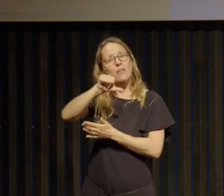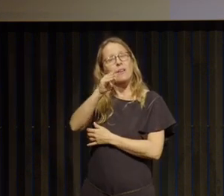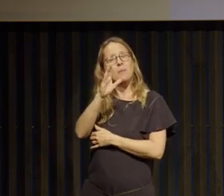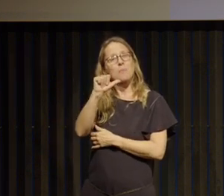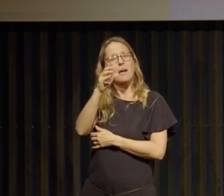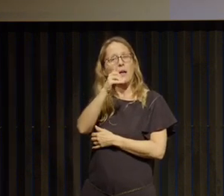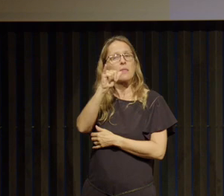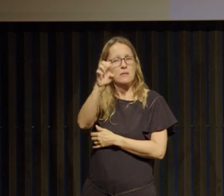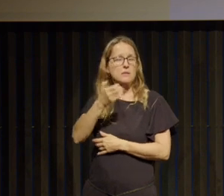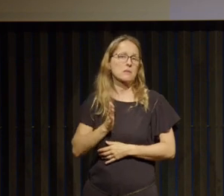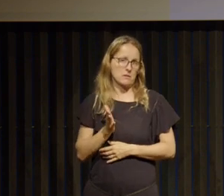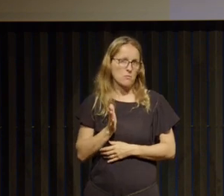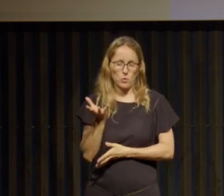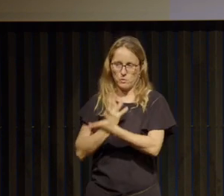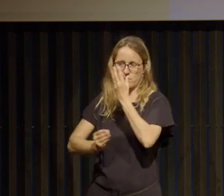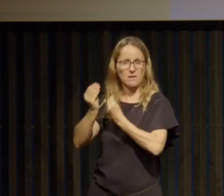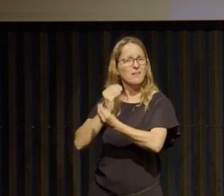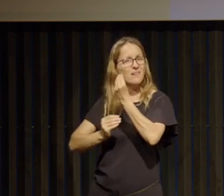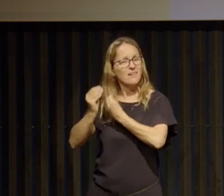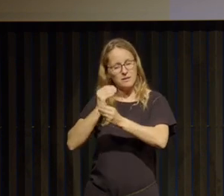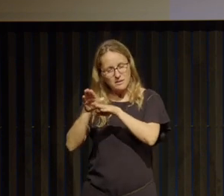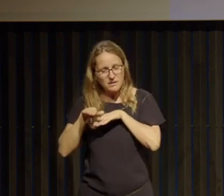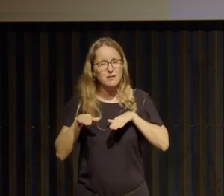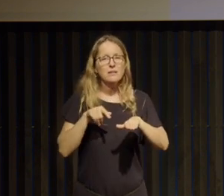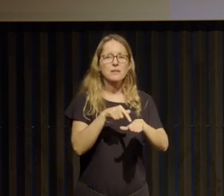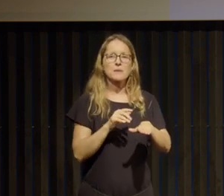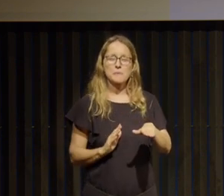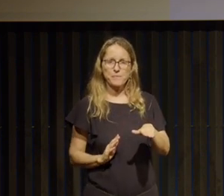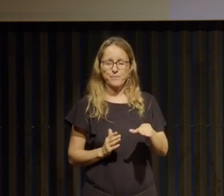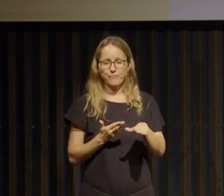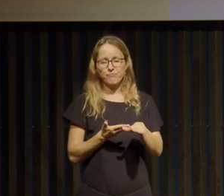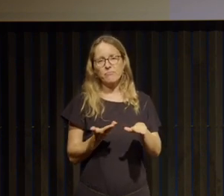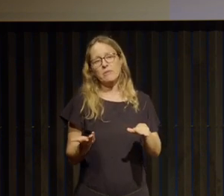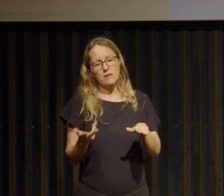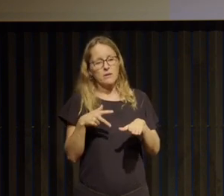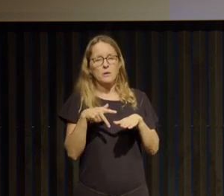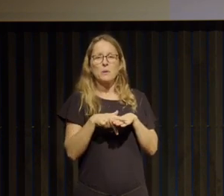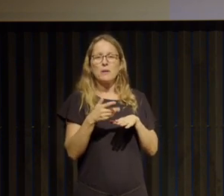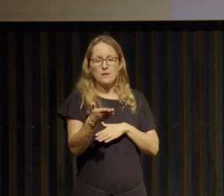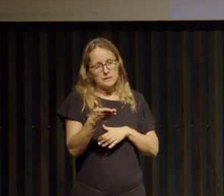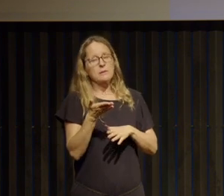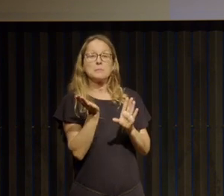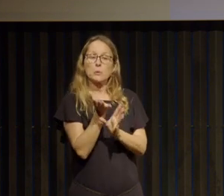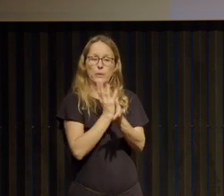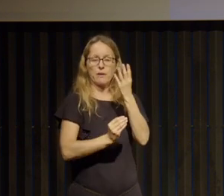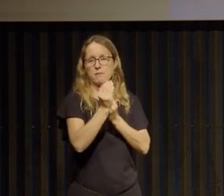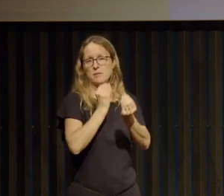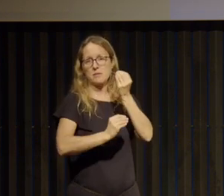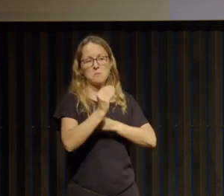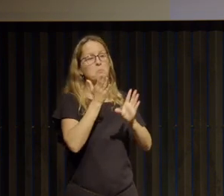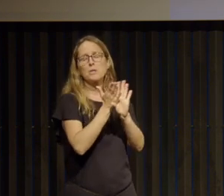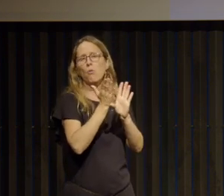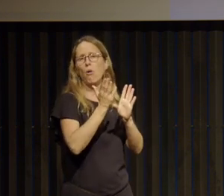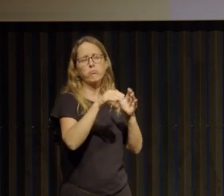à Bordeaux et parallèlement à ça j'ai commencé une psychothérapie aussi avec une psychologue